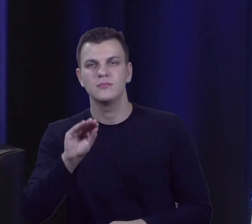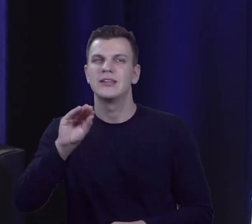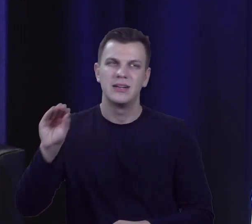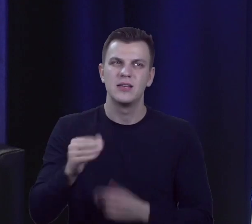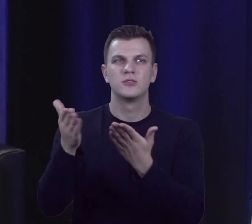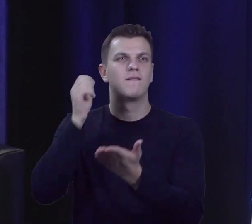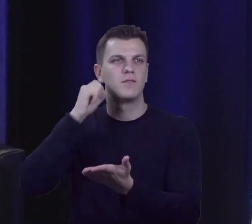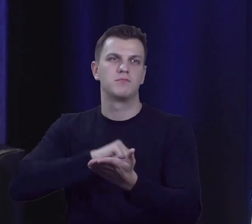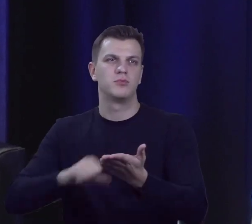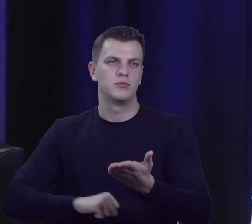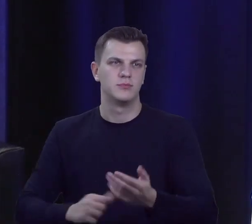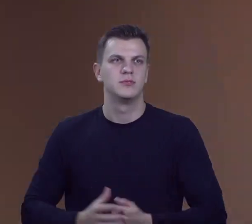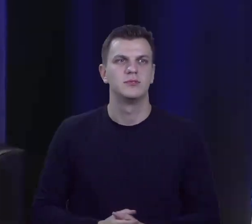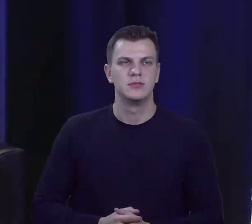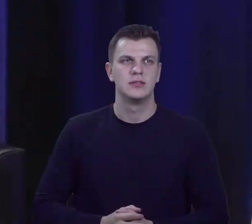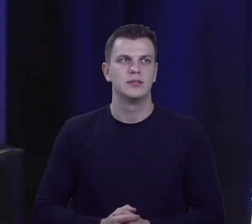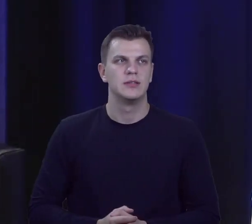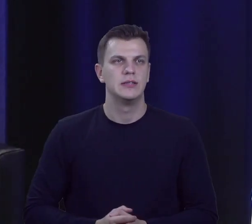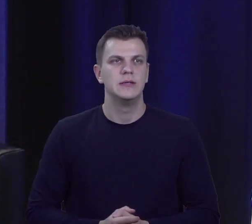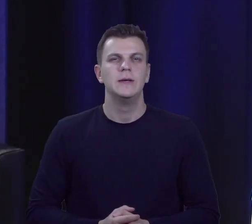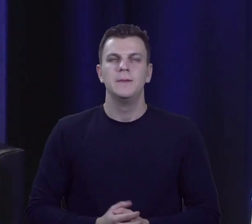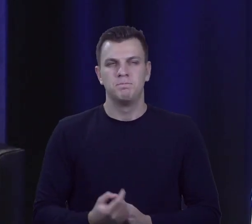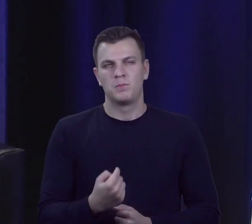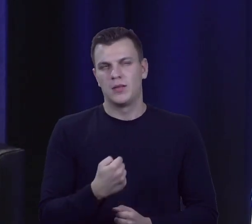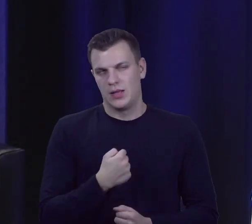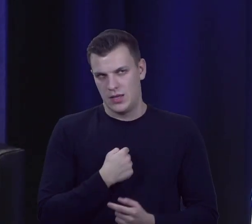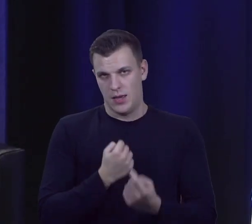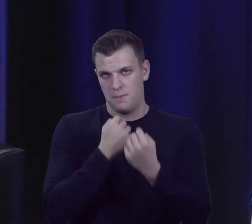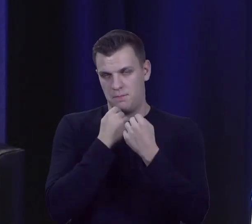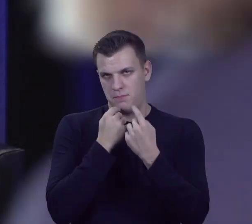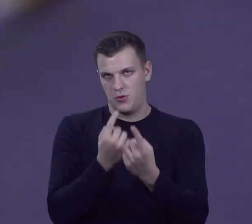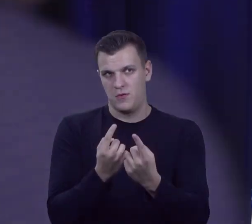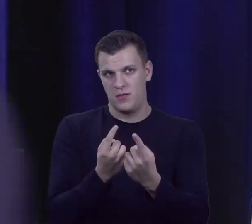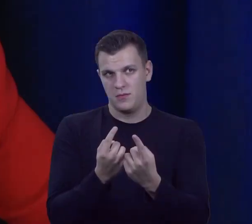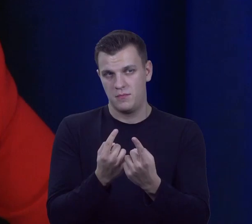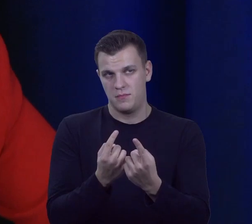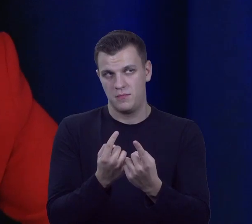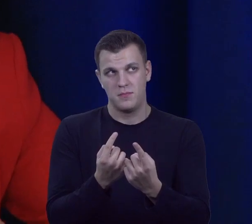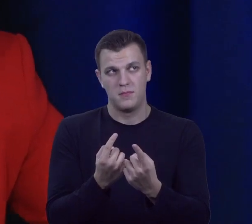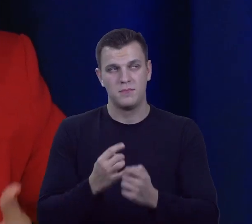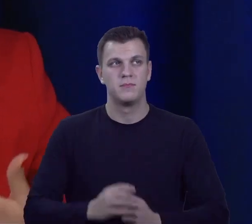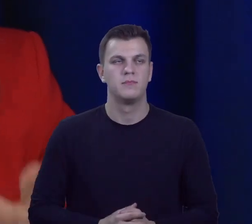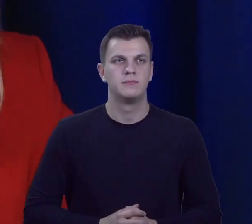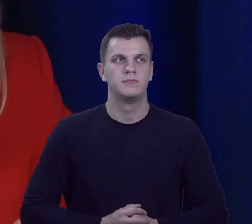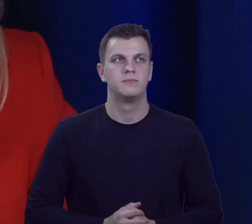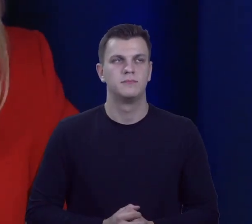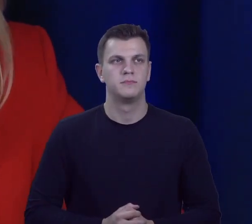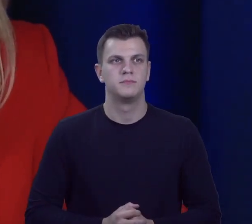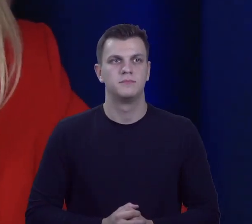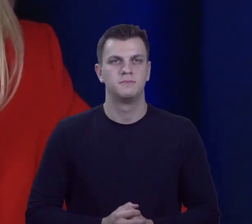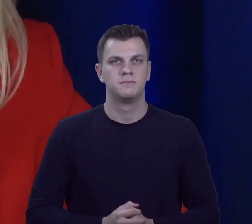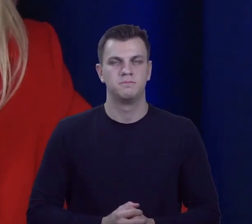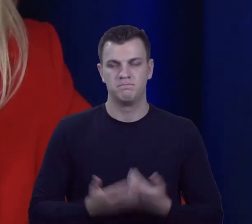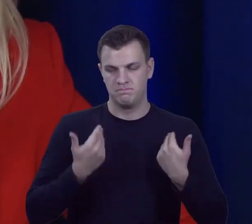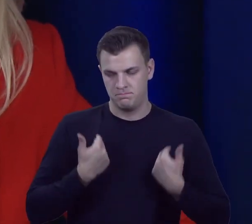pani burmistrz mój jest. Ja powiem tak. Proszę państwa. Tak, prawo, zakazuję. Tak jeszcze. Piastowanie funkcji